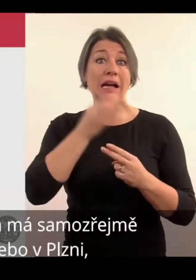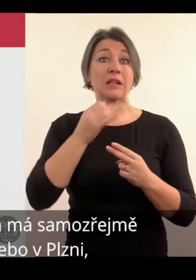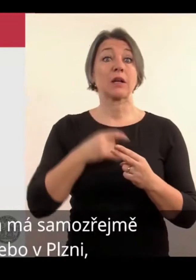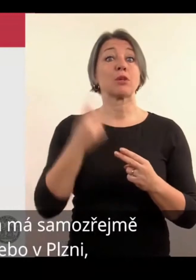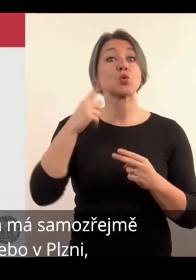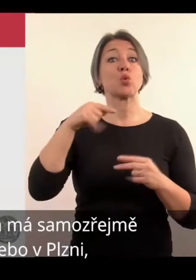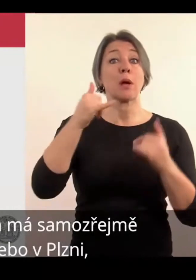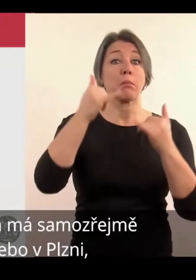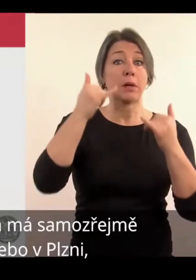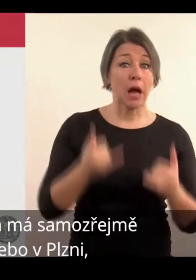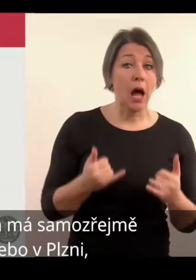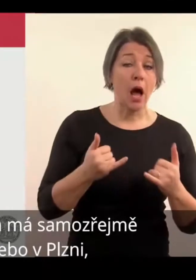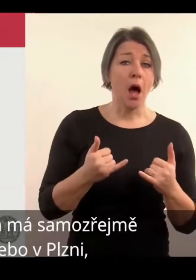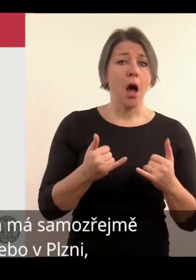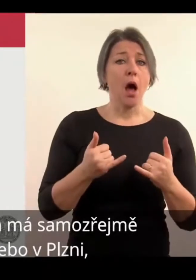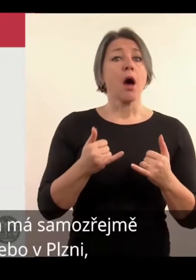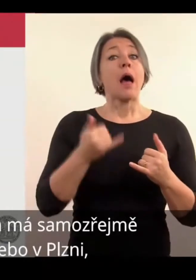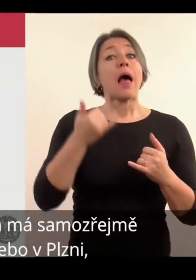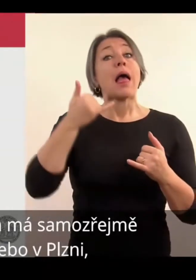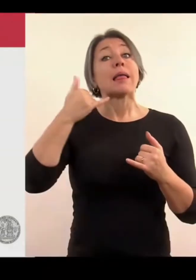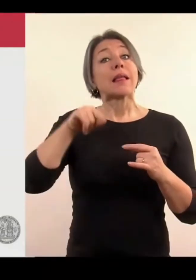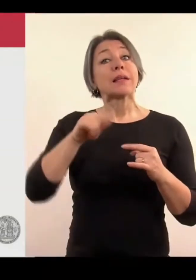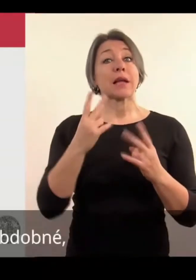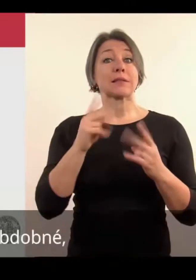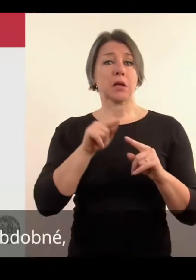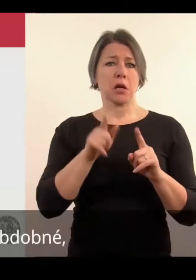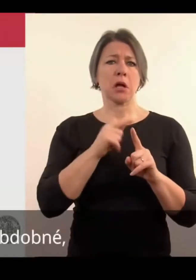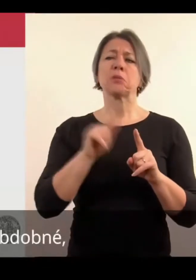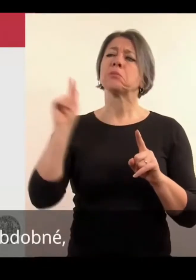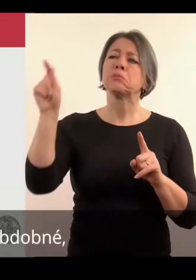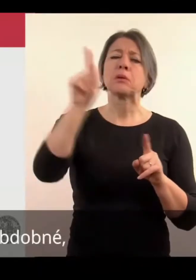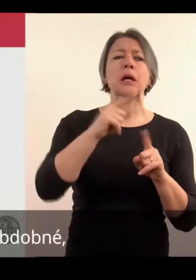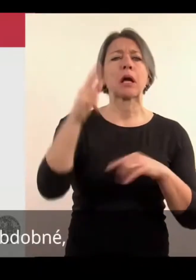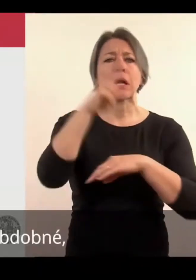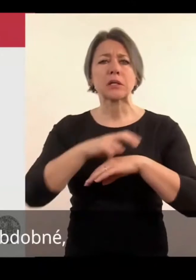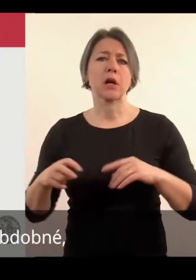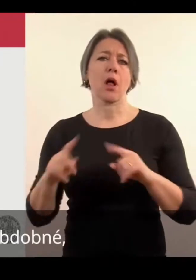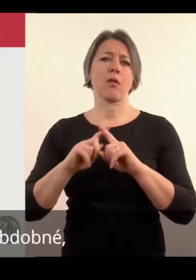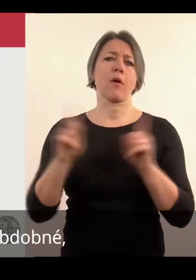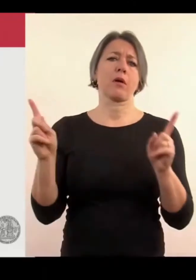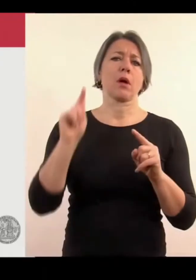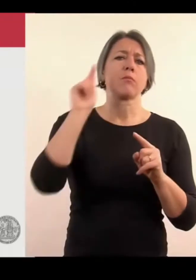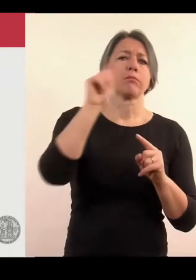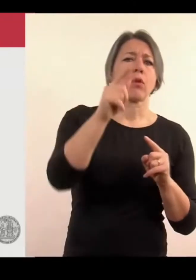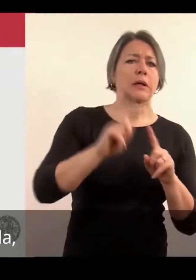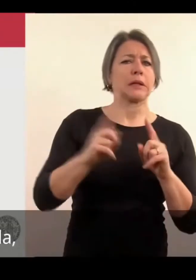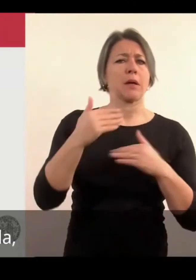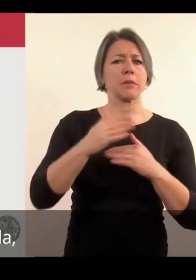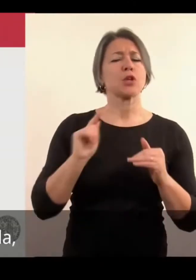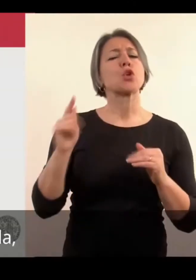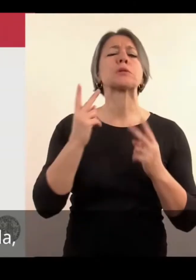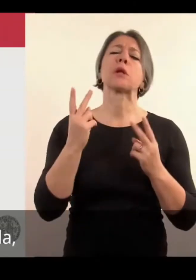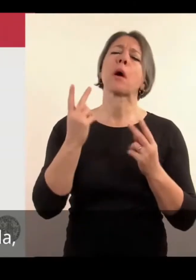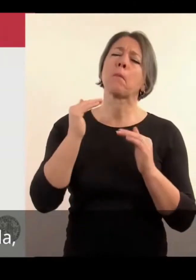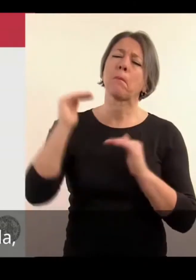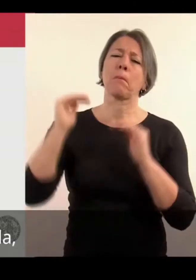i mimo Prahu, která připrávala vám do střední, tam ty částky budou vlastně odhodné. Tak jsem vám tady dopsala,